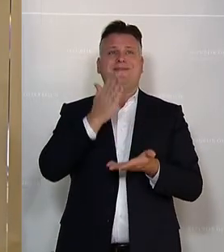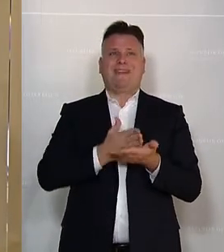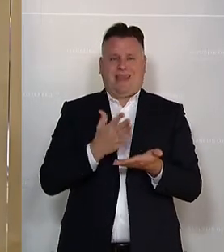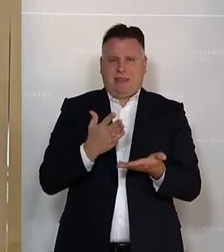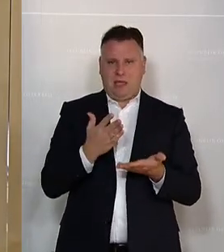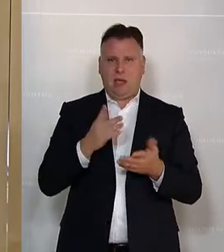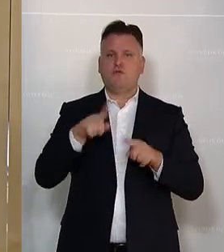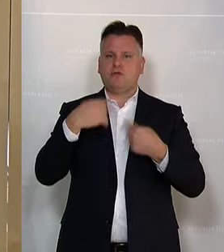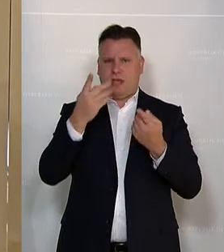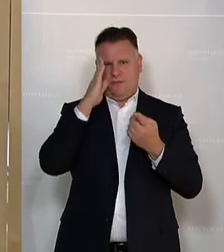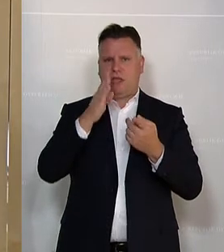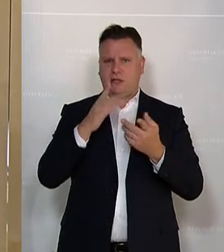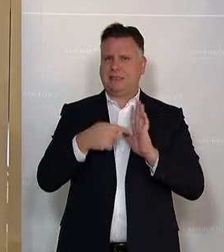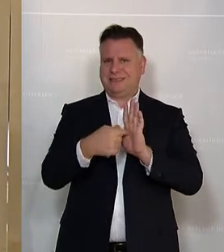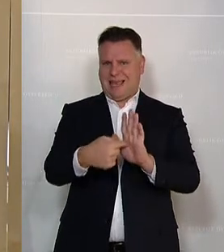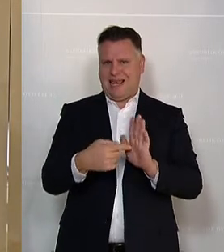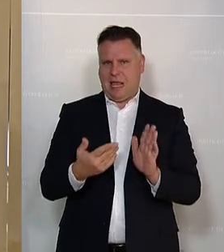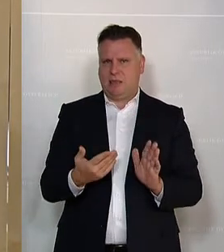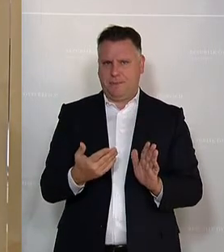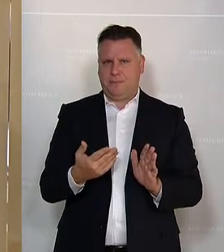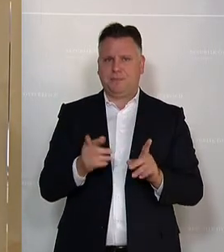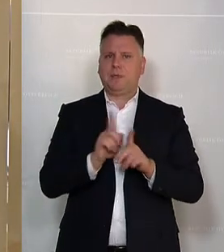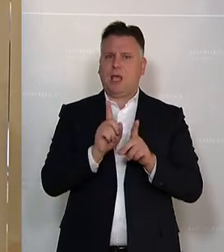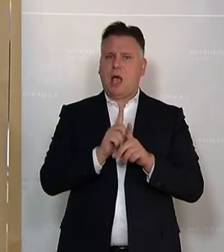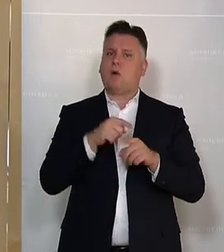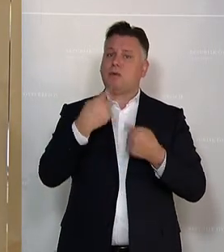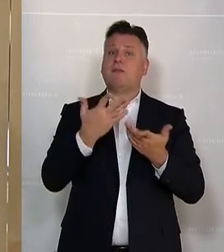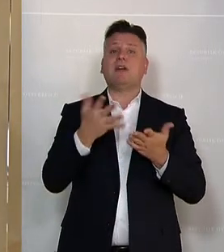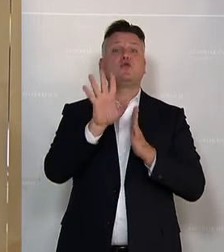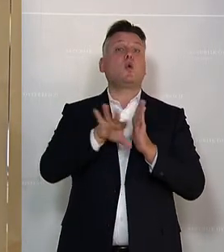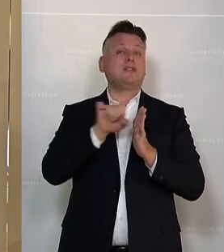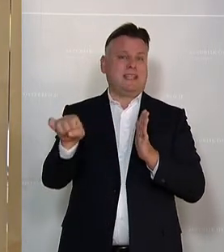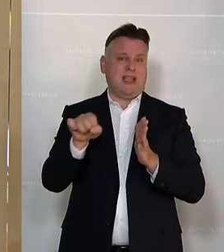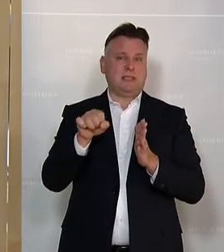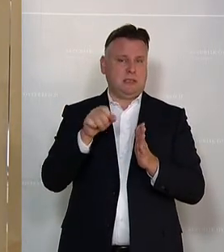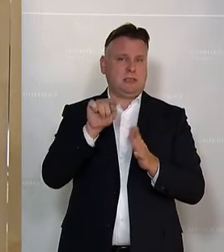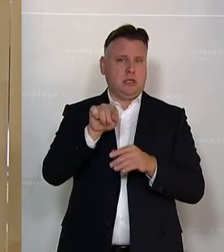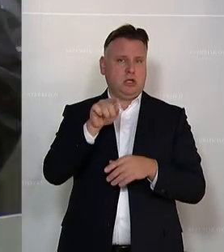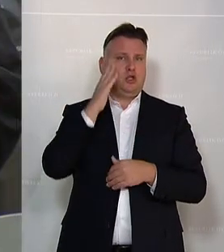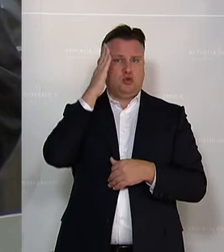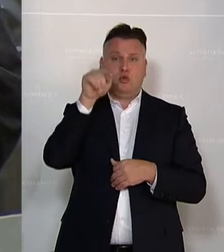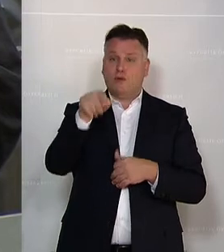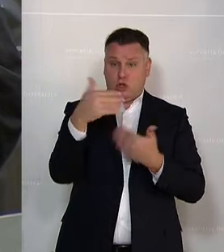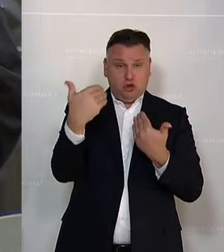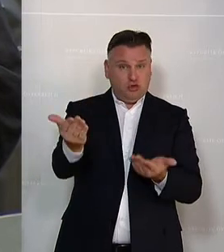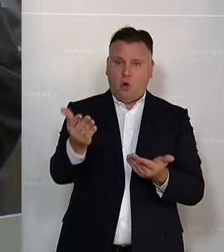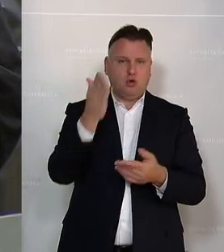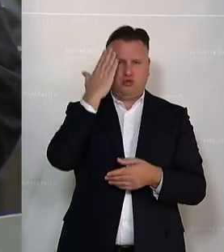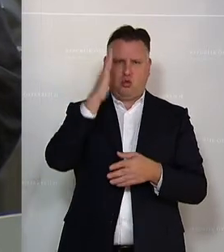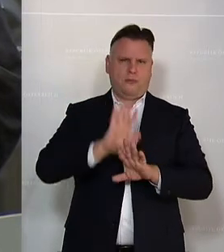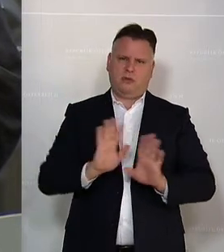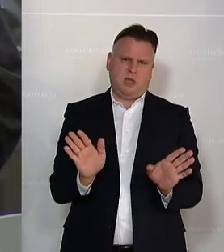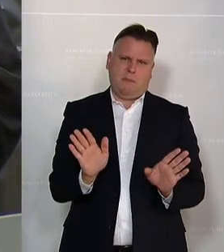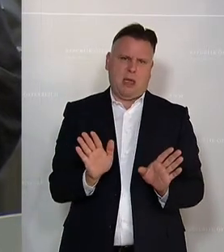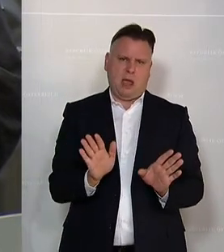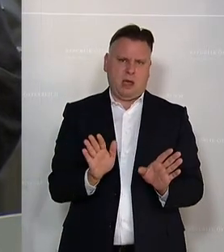es auch entsprechend präsentiert und vor allem entscheidend die entsprechenden Konsequenzen auch gezogen, dass so etwas nicht vorkommt. Und es ist ja auch hier